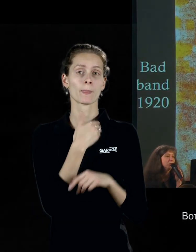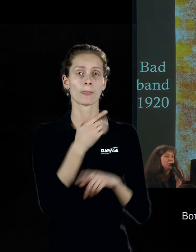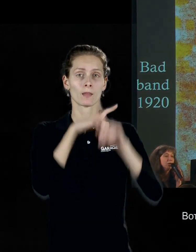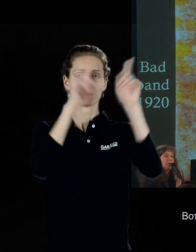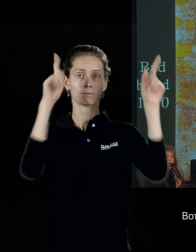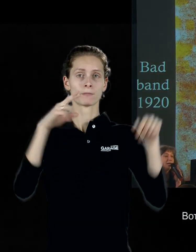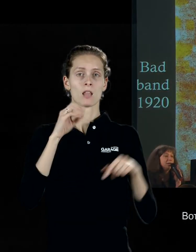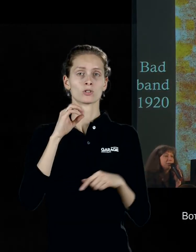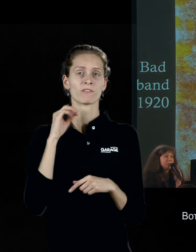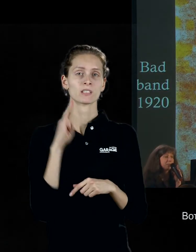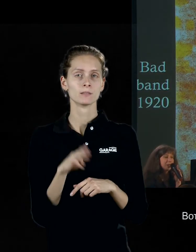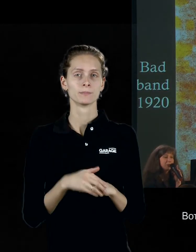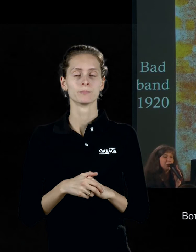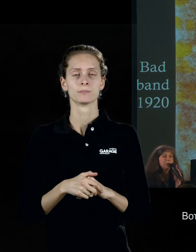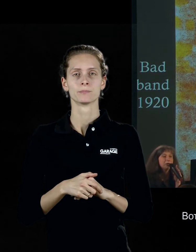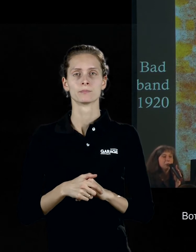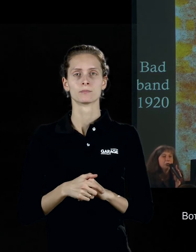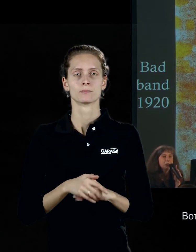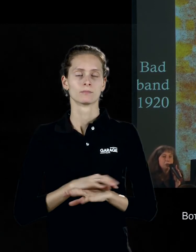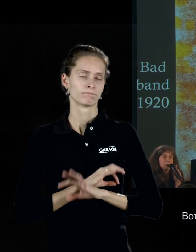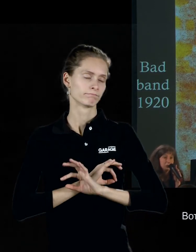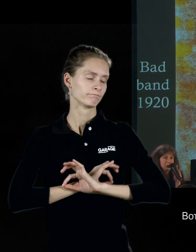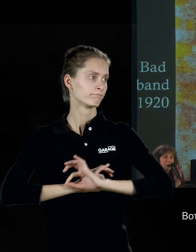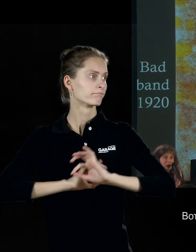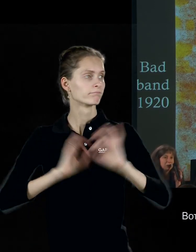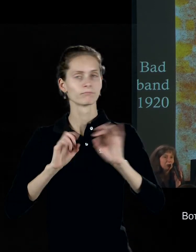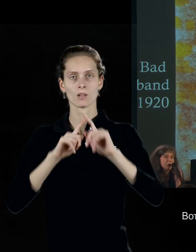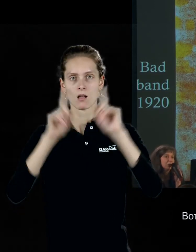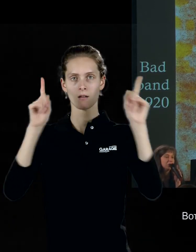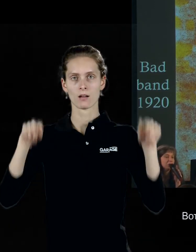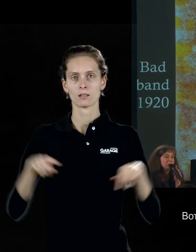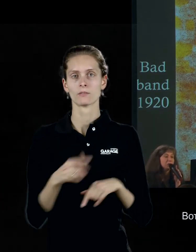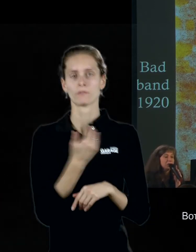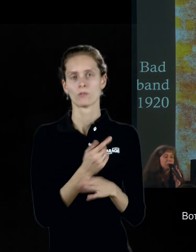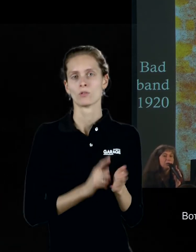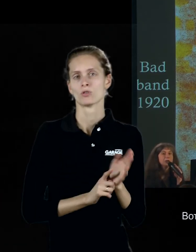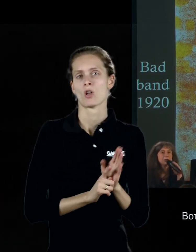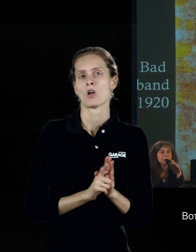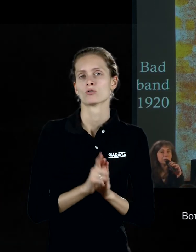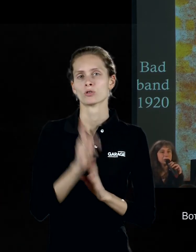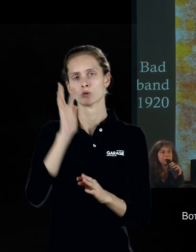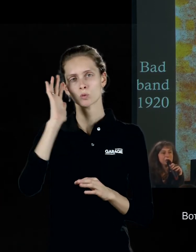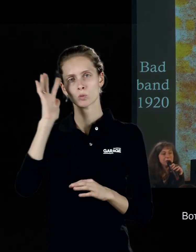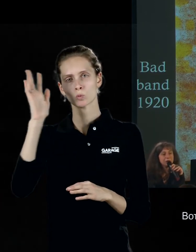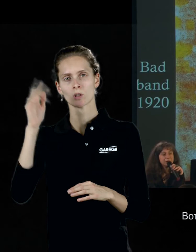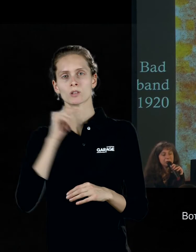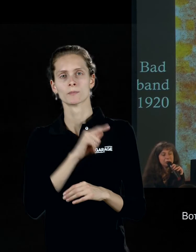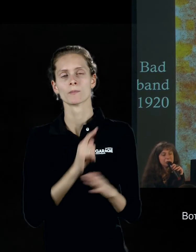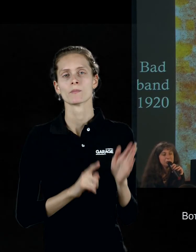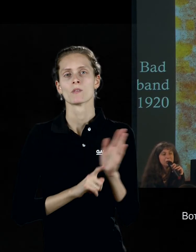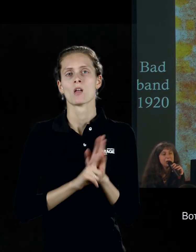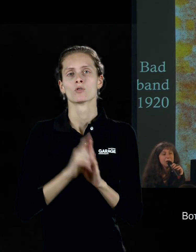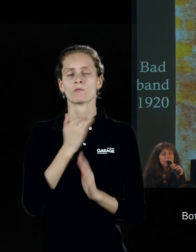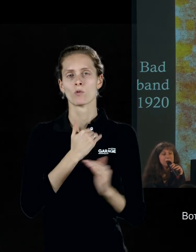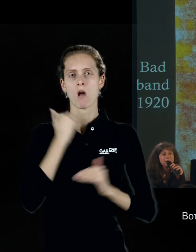присутствуют. И замечательная работа тоже с самого начала его, такие сериалистические, которые с начала карьеры его